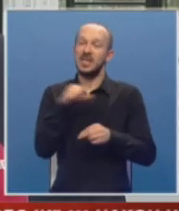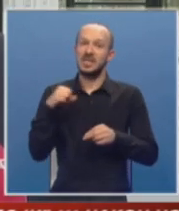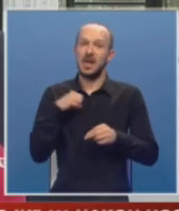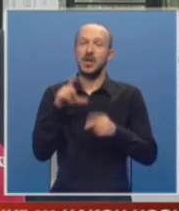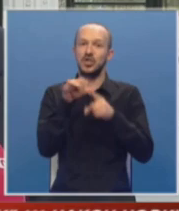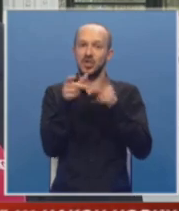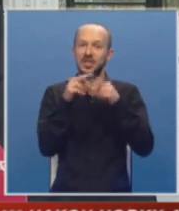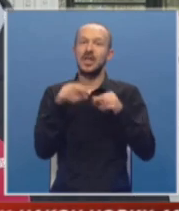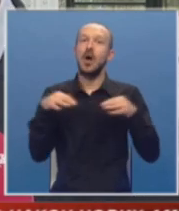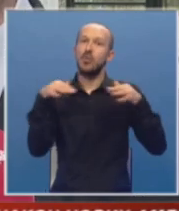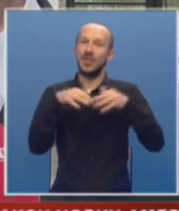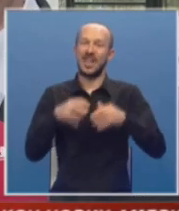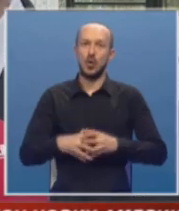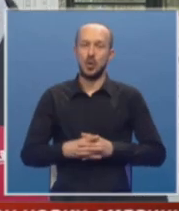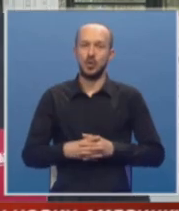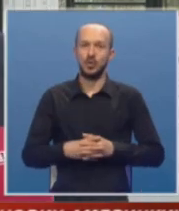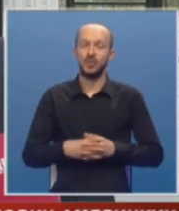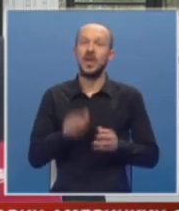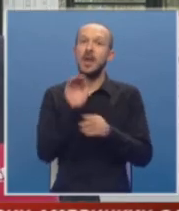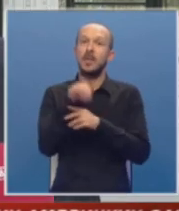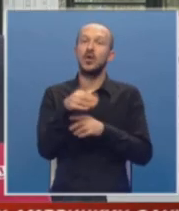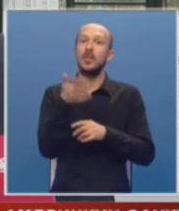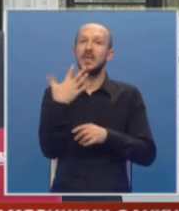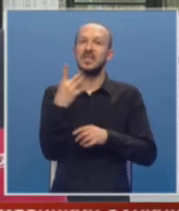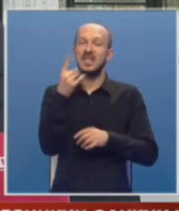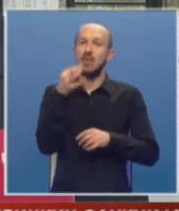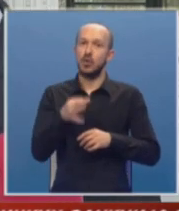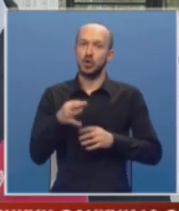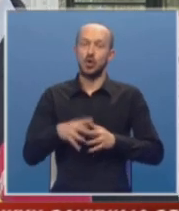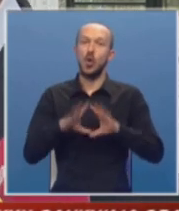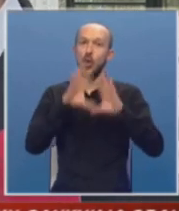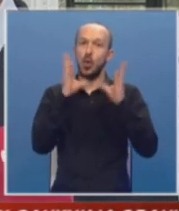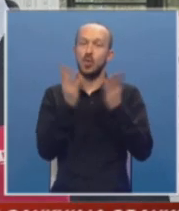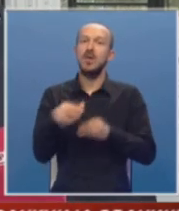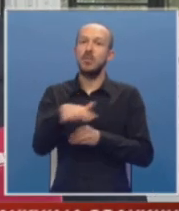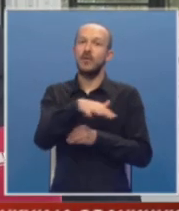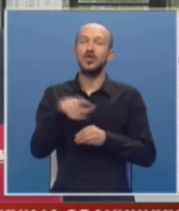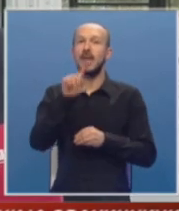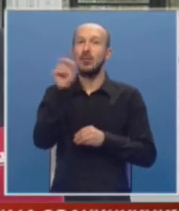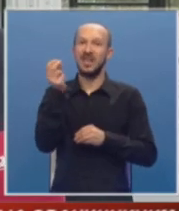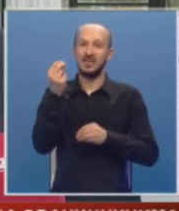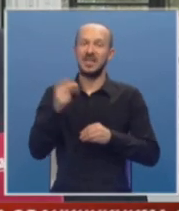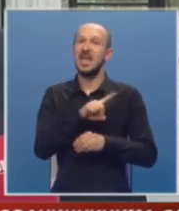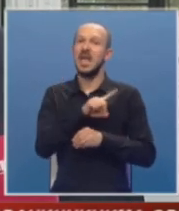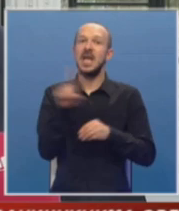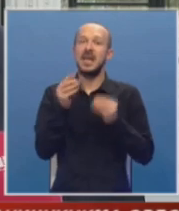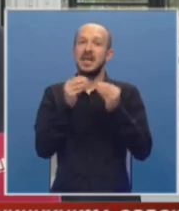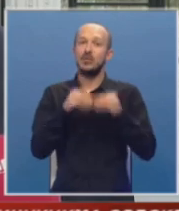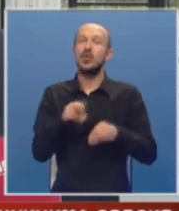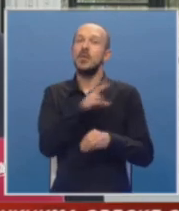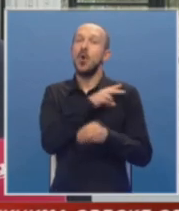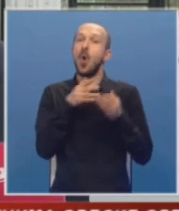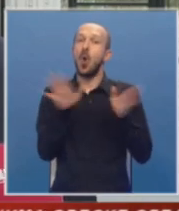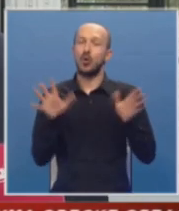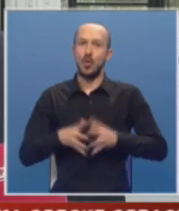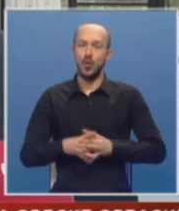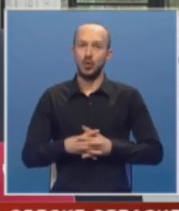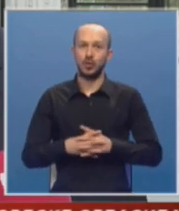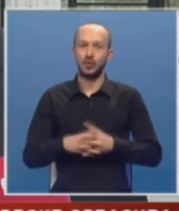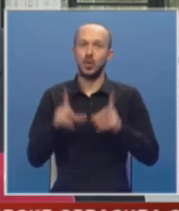činjenica da obuhvataju preko 51% ukupne površine Republike Srpske. Nesporno imaju ogromnu